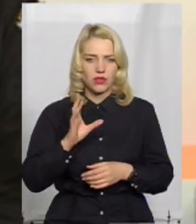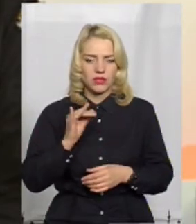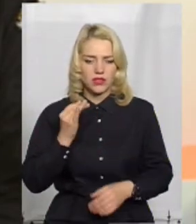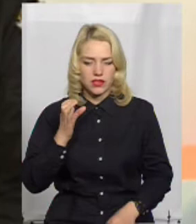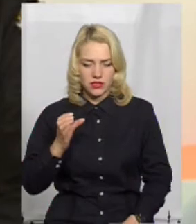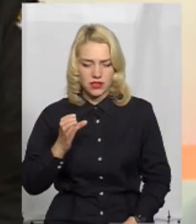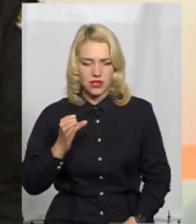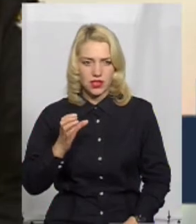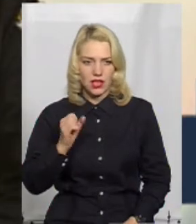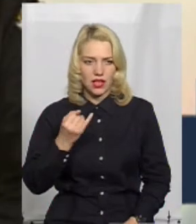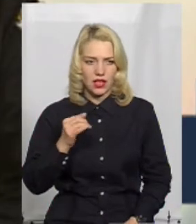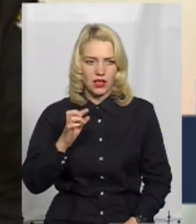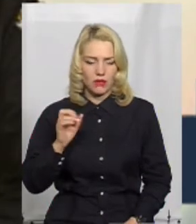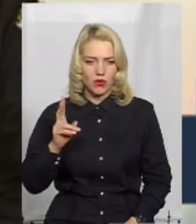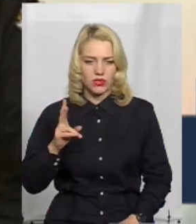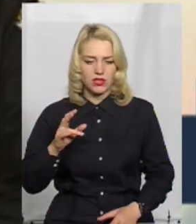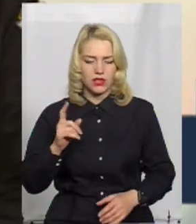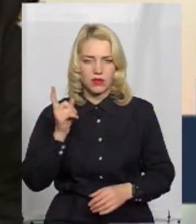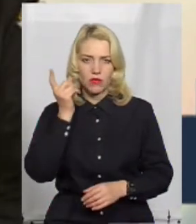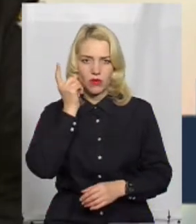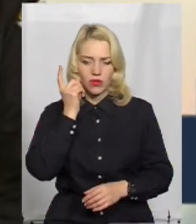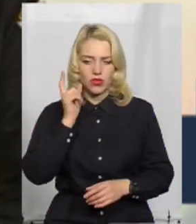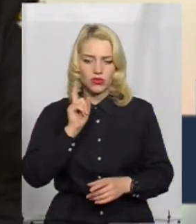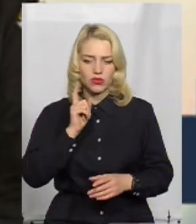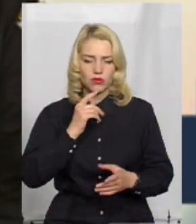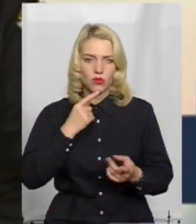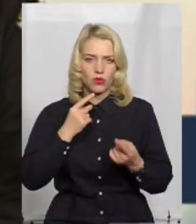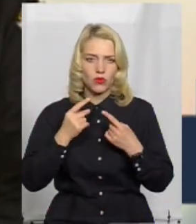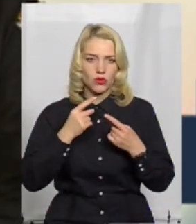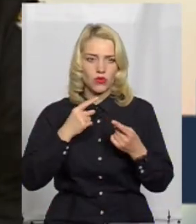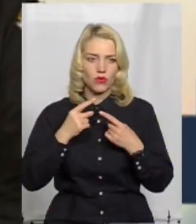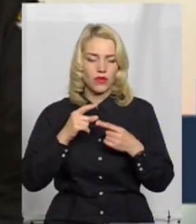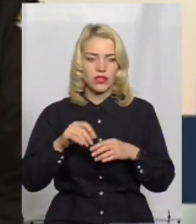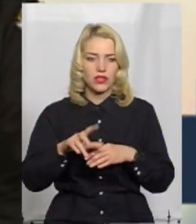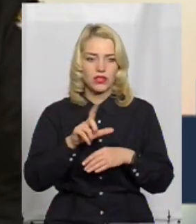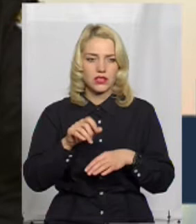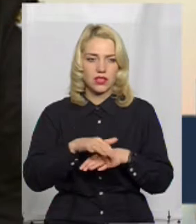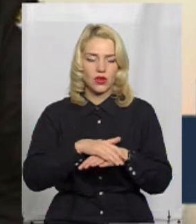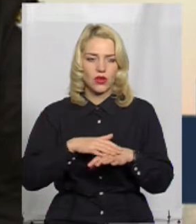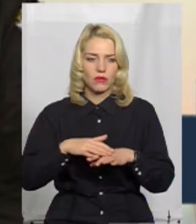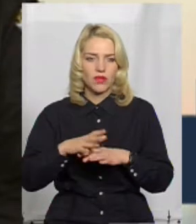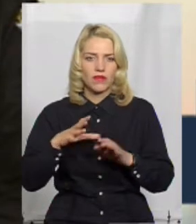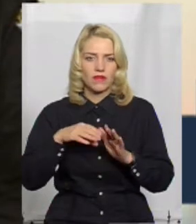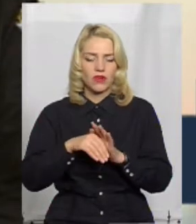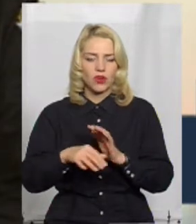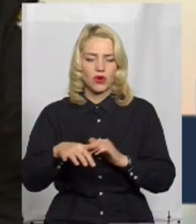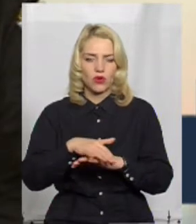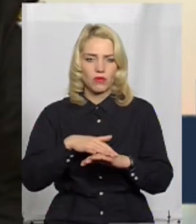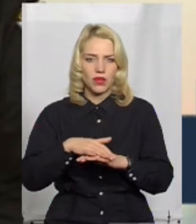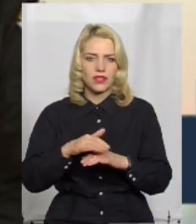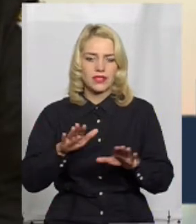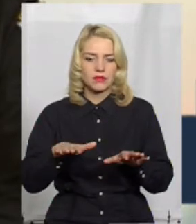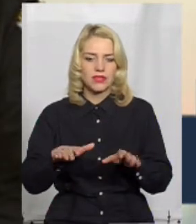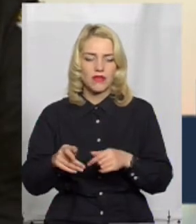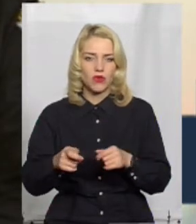з додатком на мобільний телефон, для того, щоб комунікувати з громадою, точніше громаді, наприклад, з місцевою